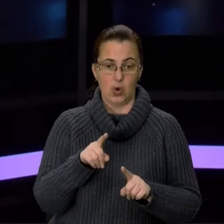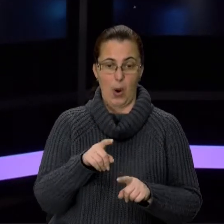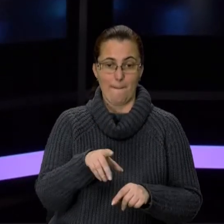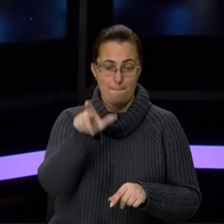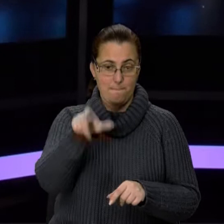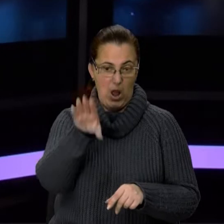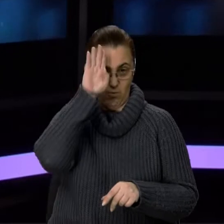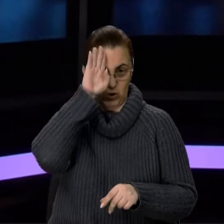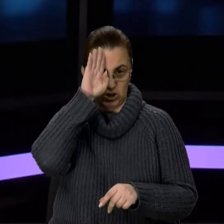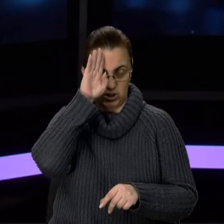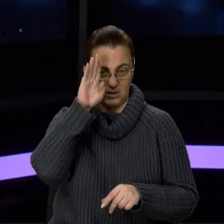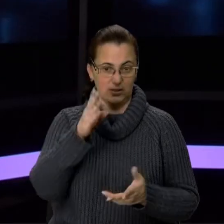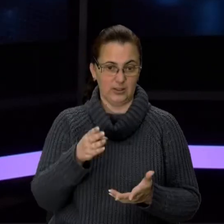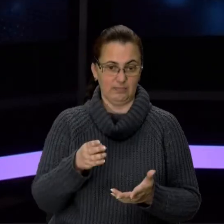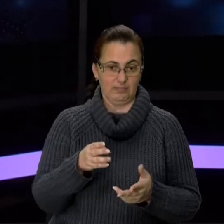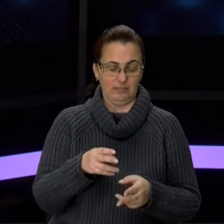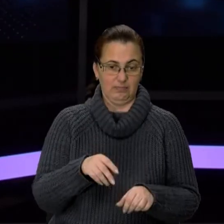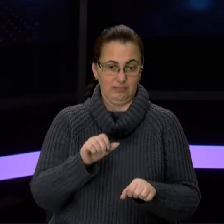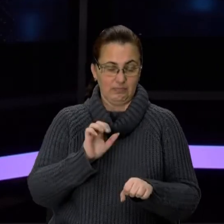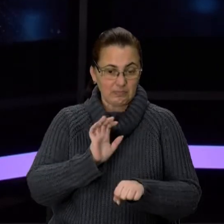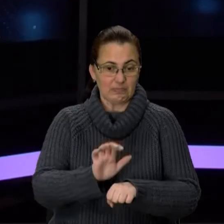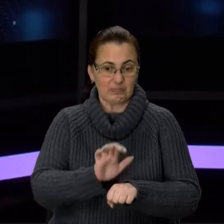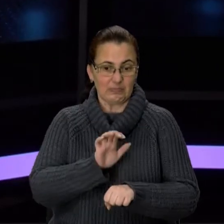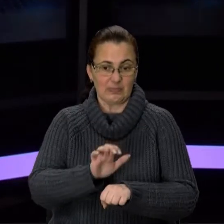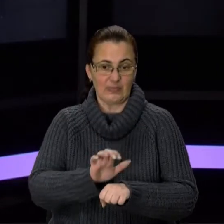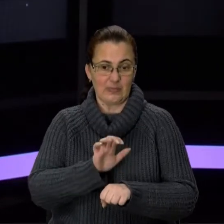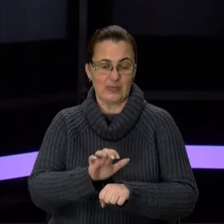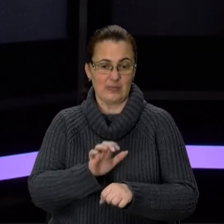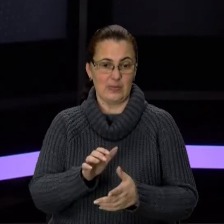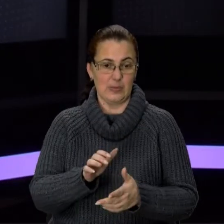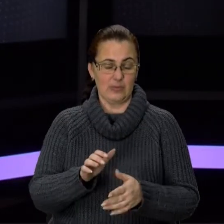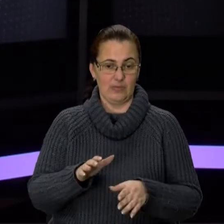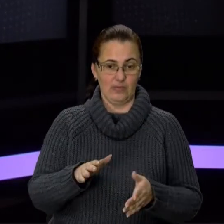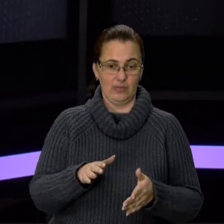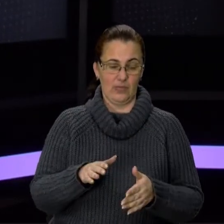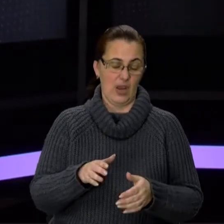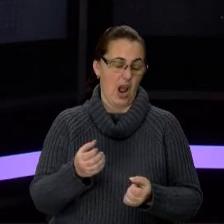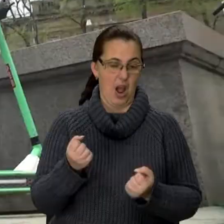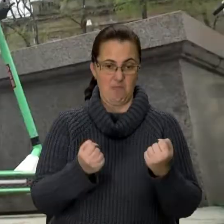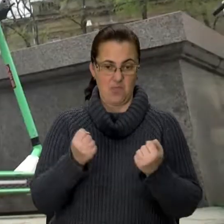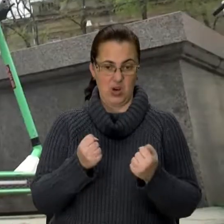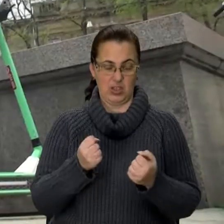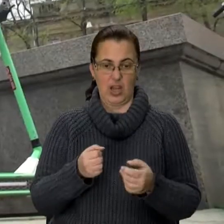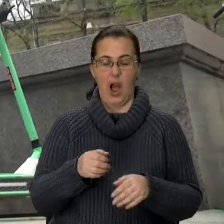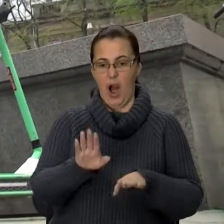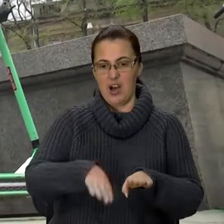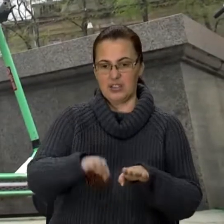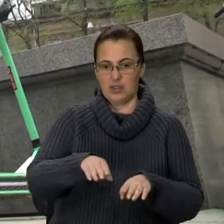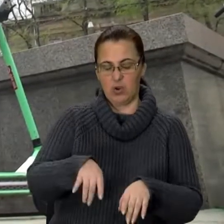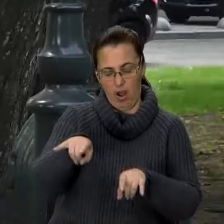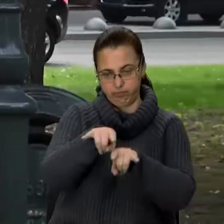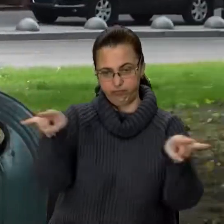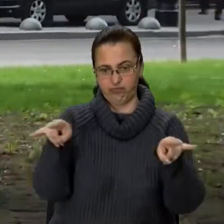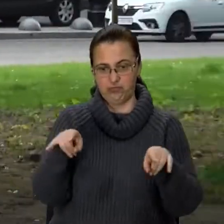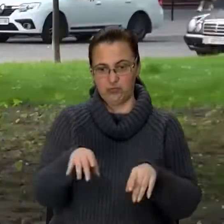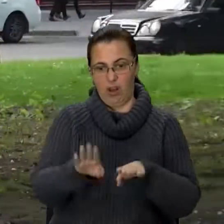водіїв на електросамокатах вперто сигналили, йому продовжував простувати велодоріжкою. У світі металевих коней